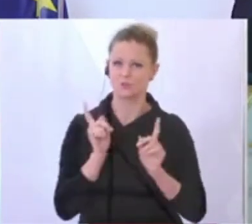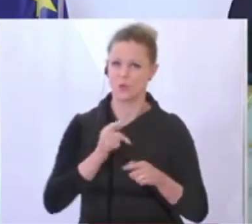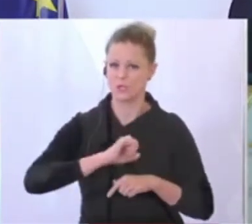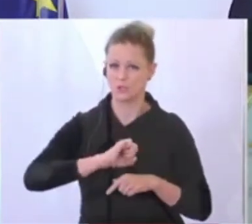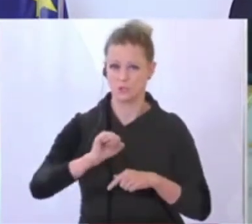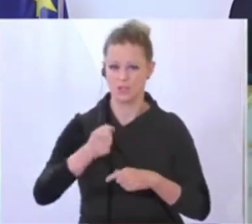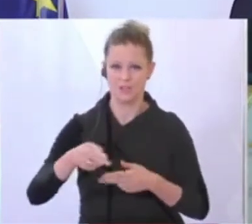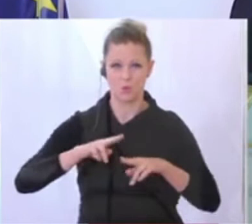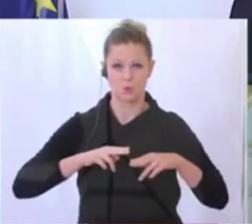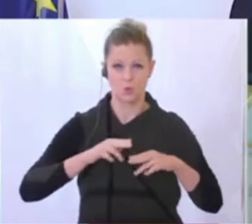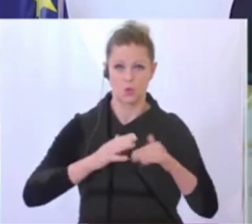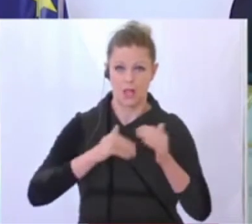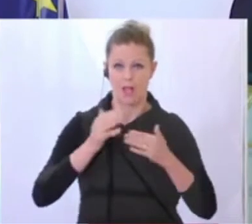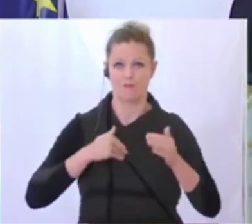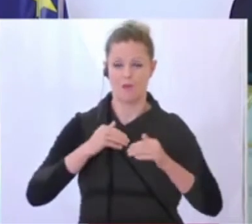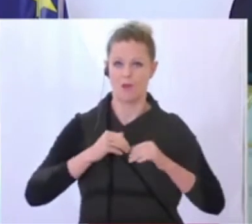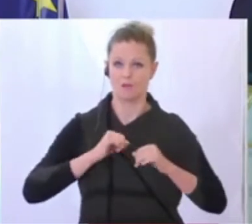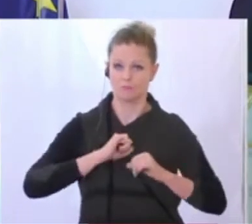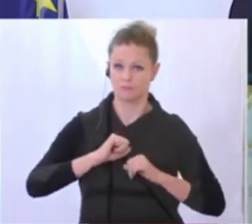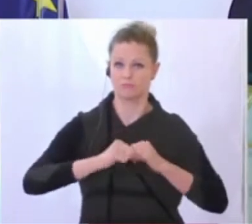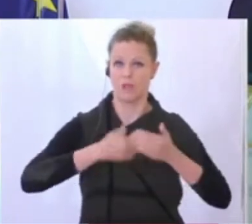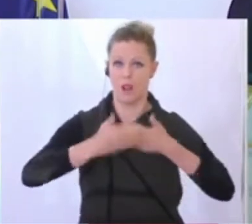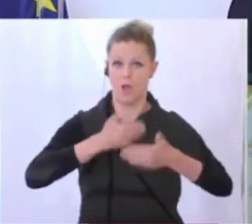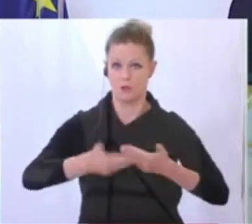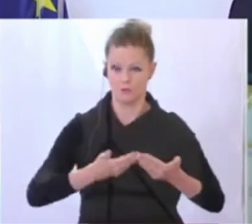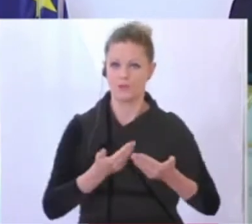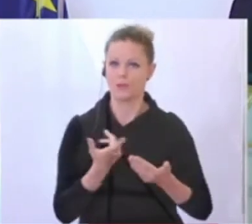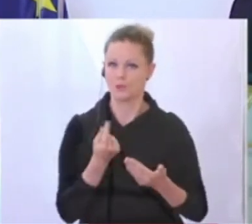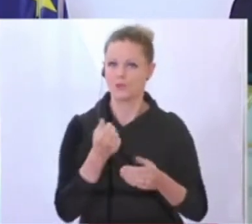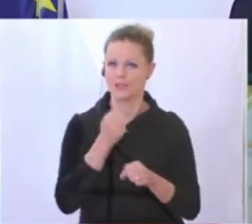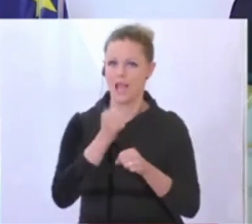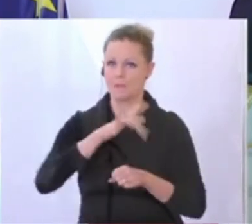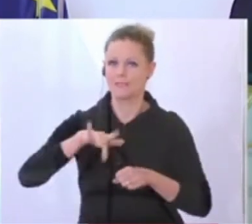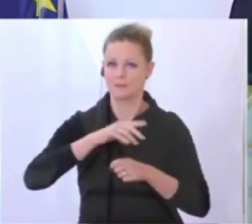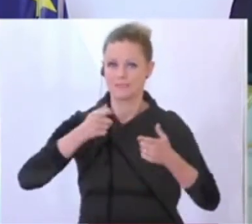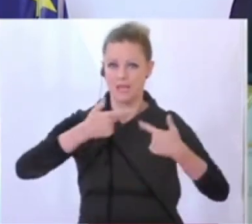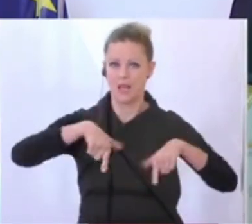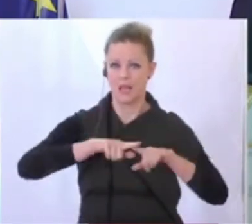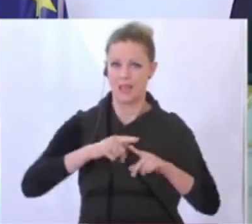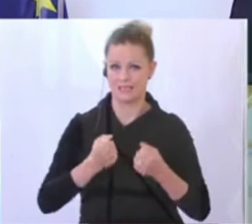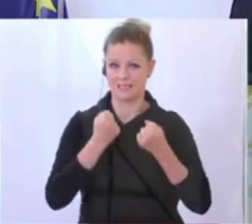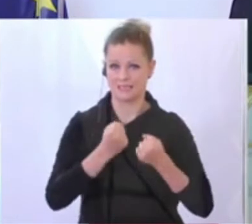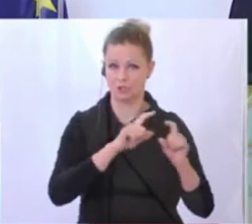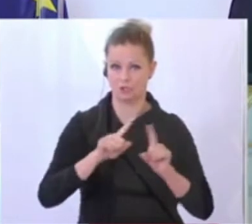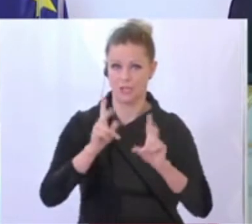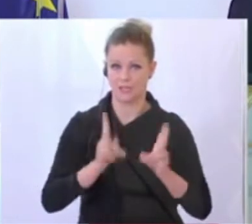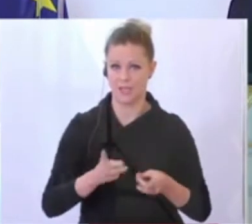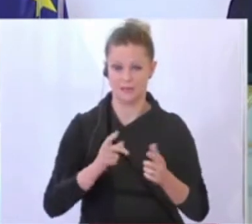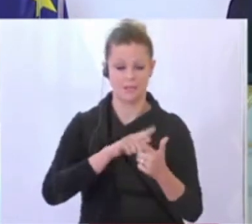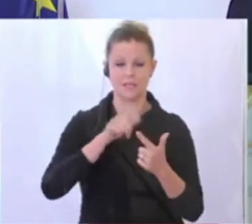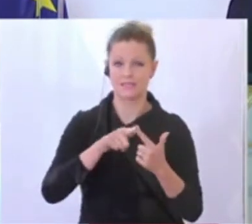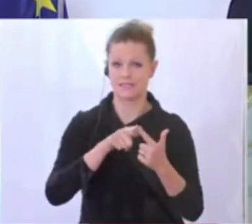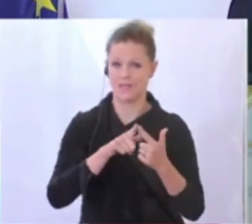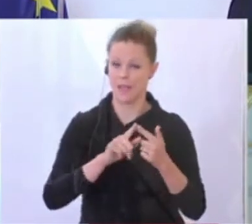wieder hochzufahren und so möglichst viele Arbeitsplätze in unserem Land zu sichern. Das sind die